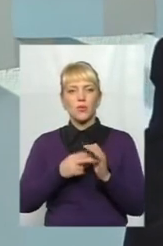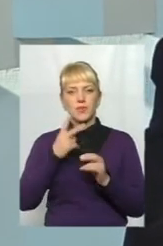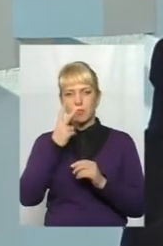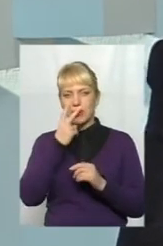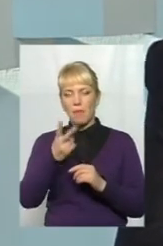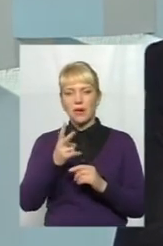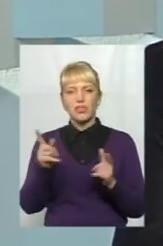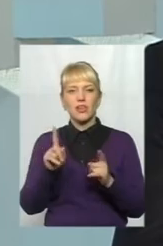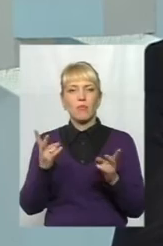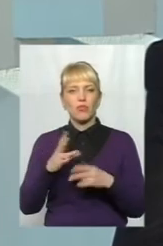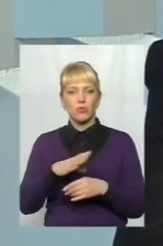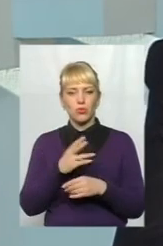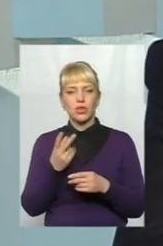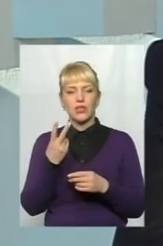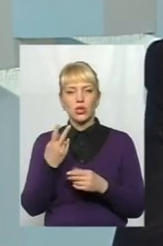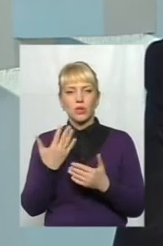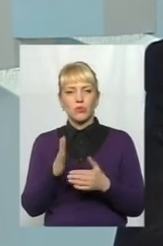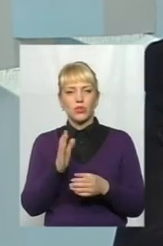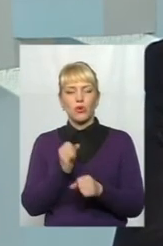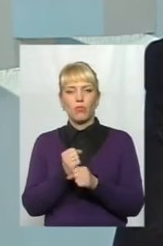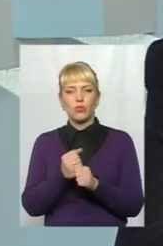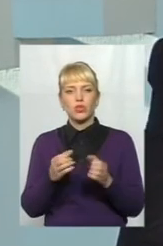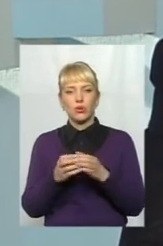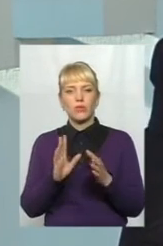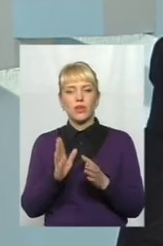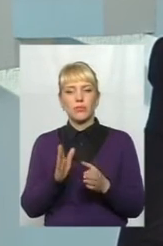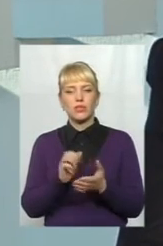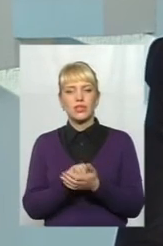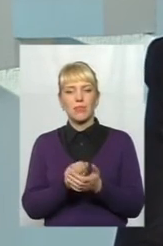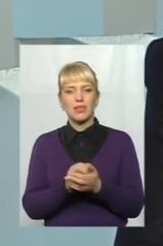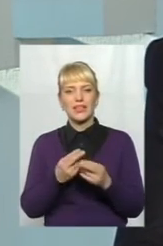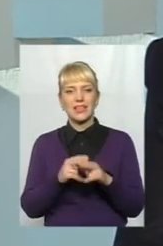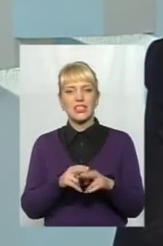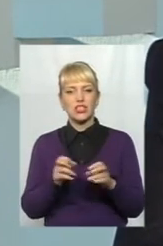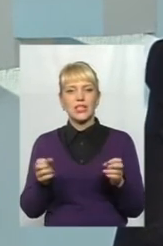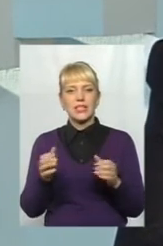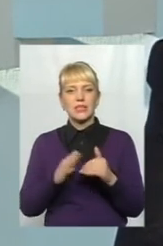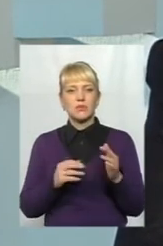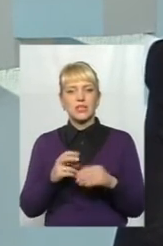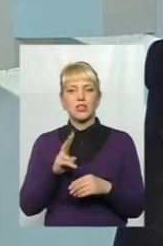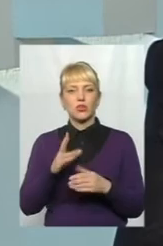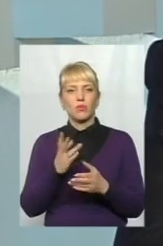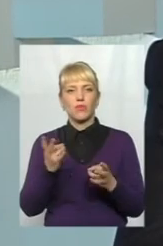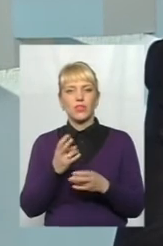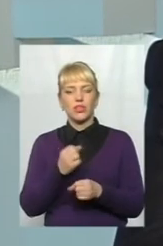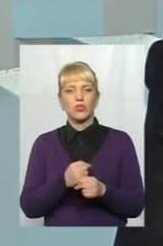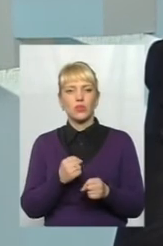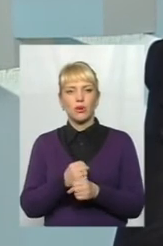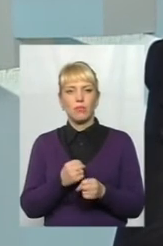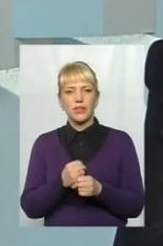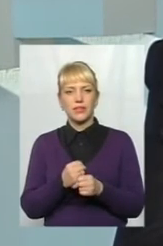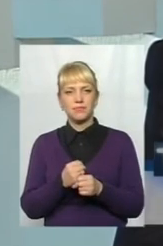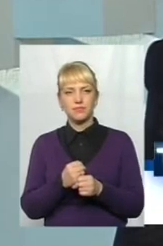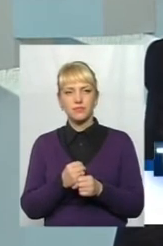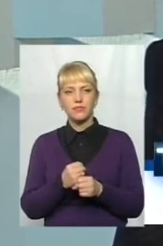яке воно повинно бути, і зараз ми створюємо другу робочу групу, яка вже має більше технічних спеціалістів, які мають розробити, власне,